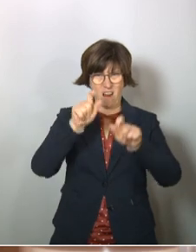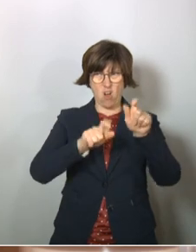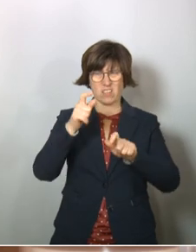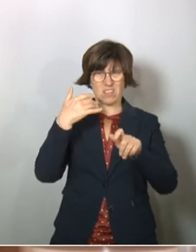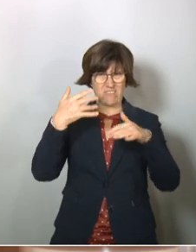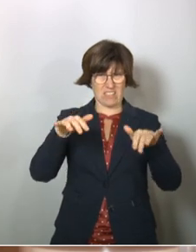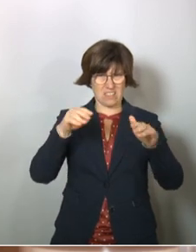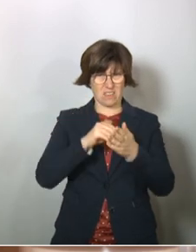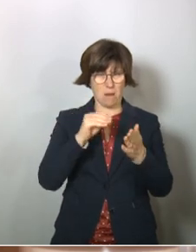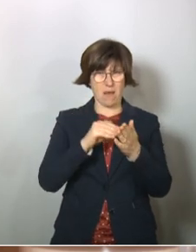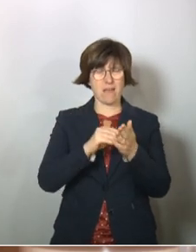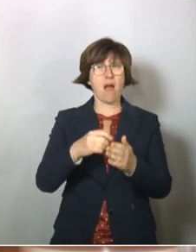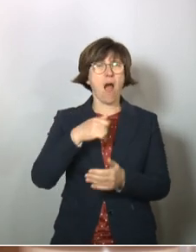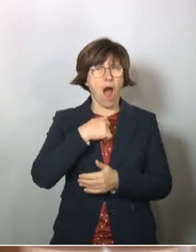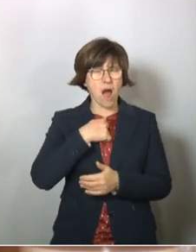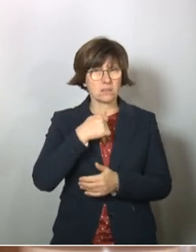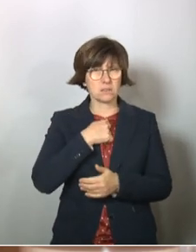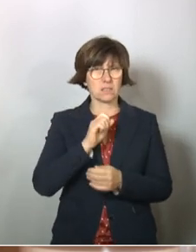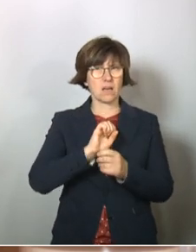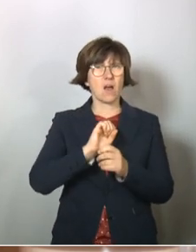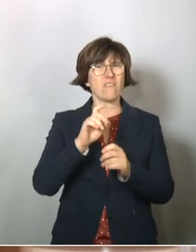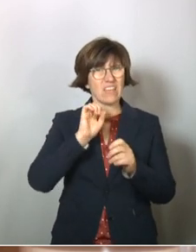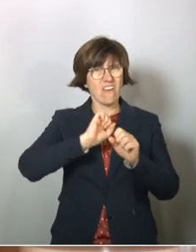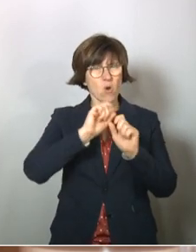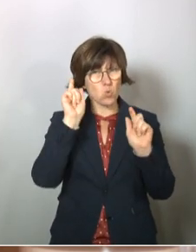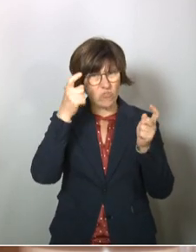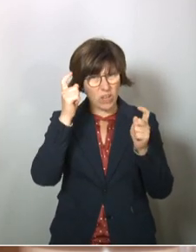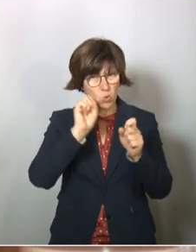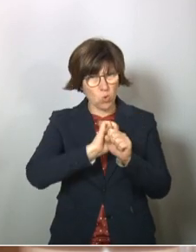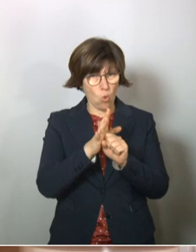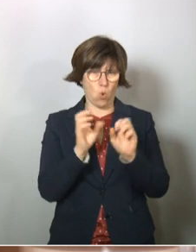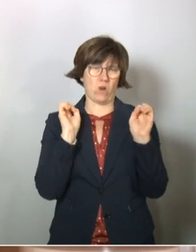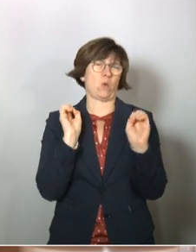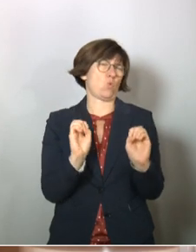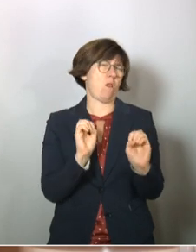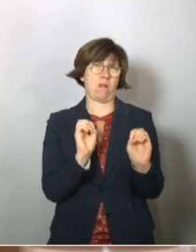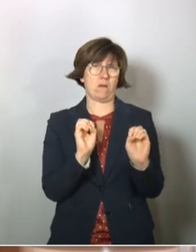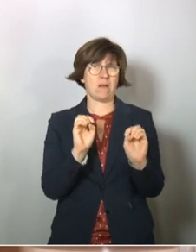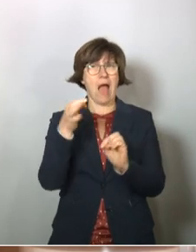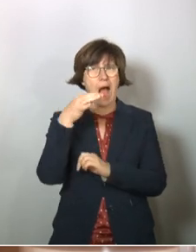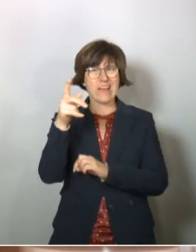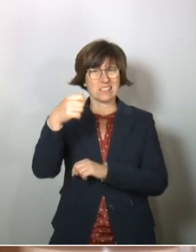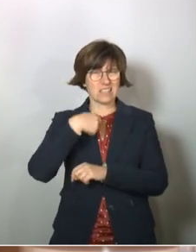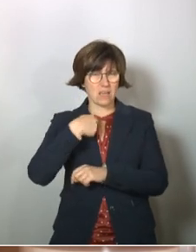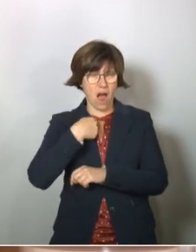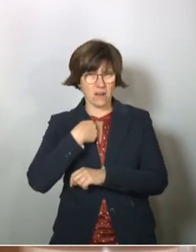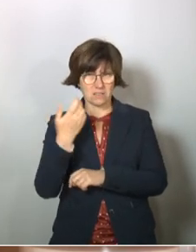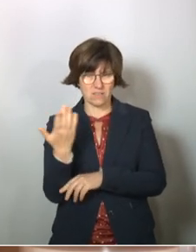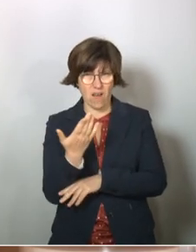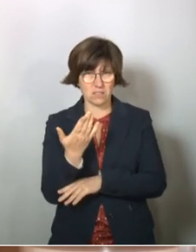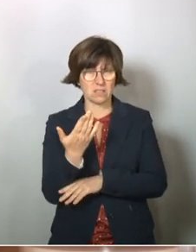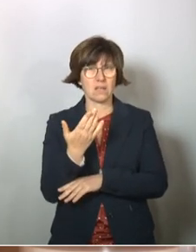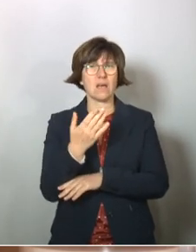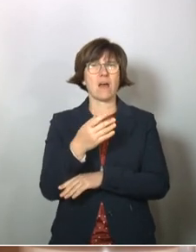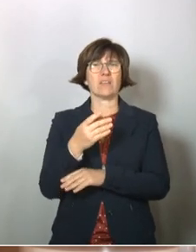die da war, hatte Angst vor diesem Virus. Das Einzige, wovor die Leute Angst haben, ist